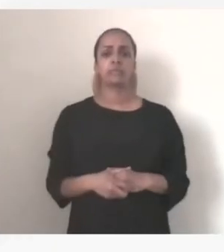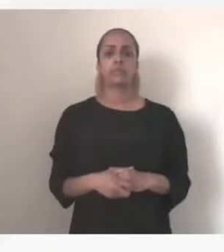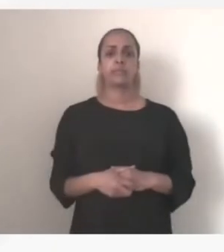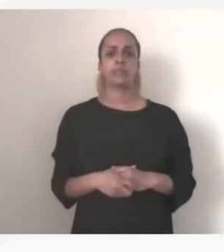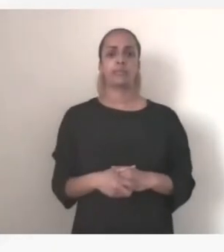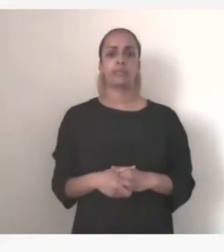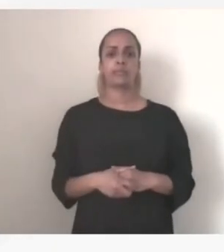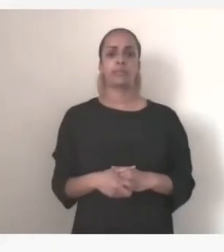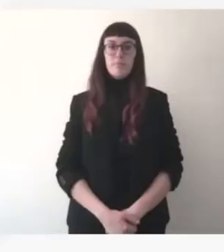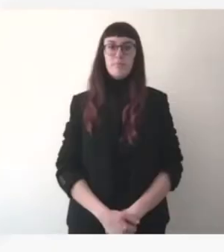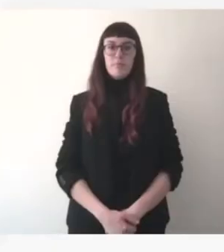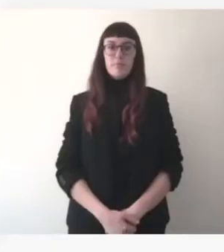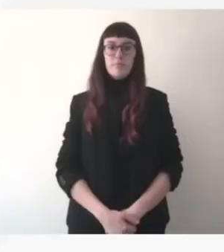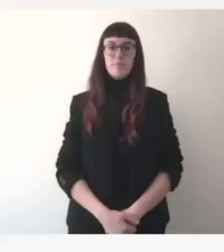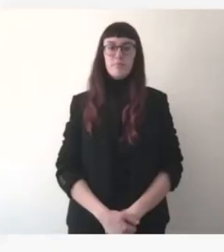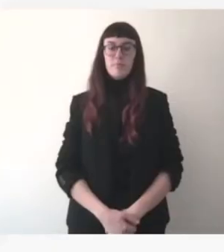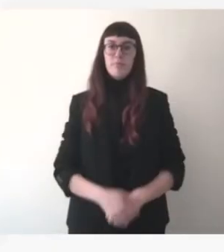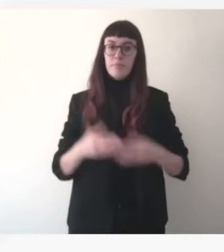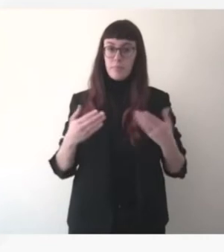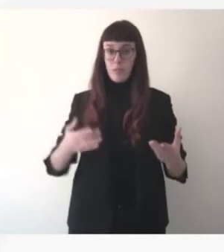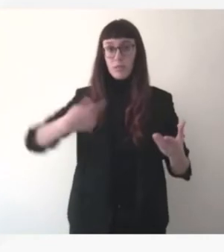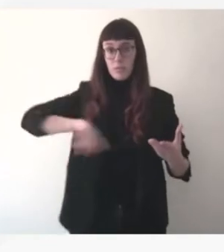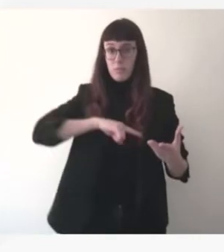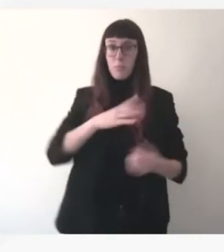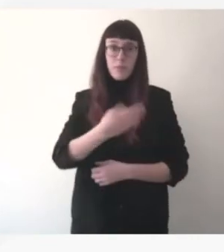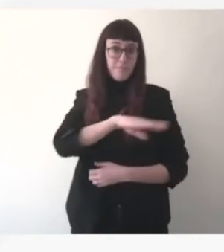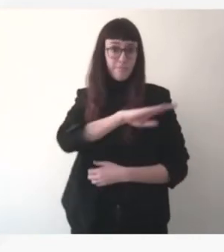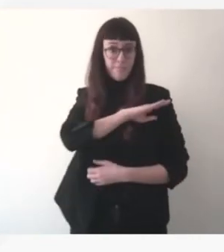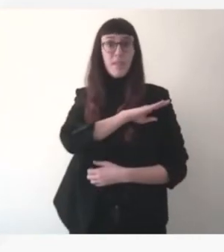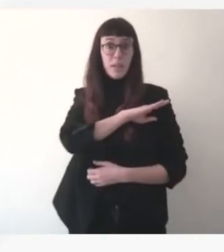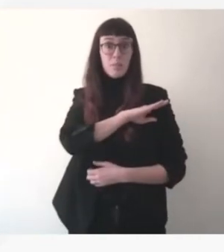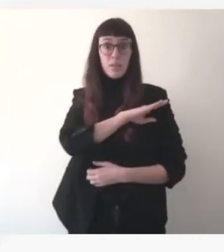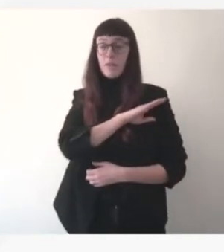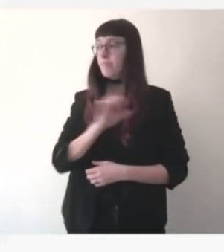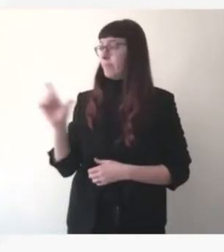naïfs de rien du tout. Donc c'est notre responsabilité, comme l'a dit le ministre, d'aller vite.